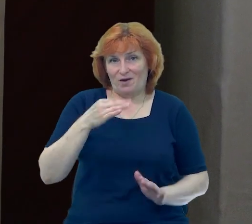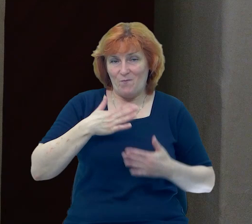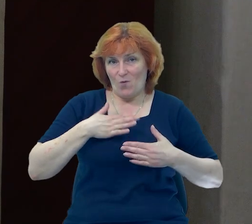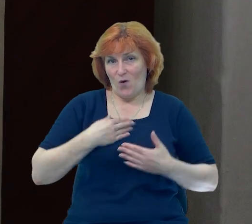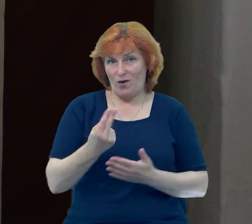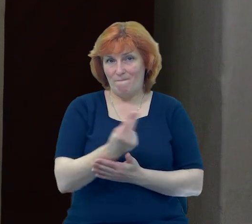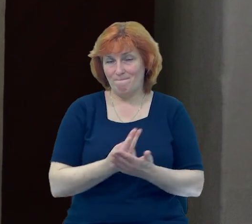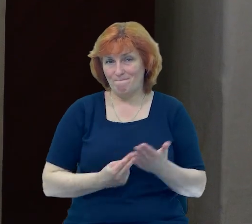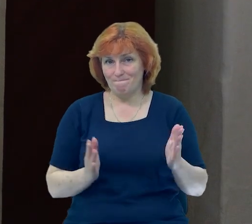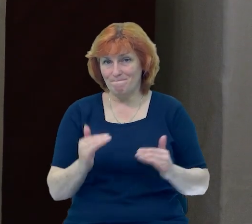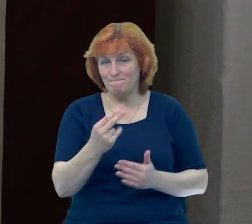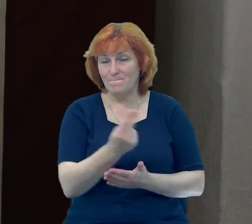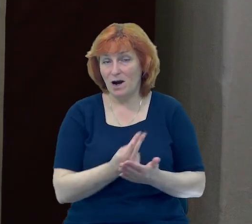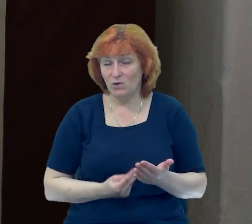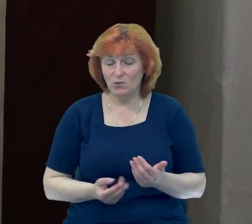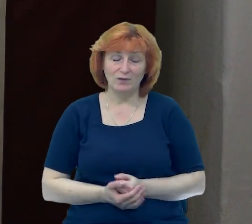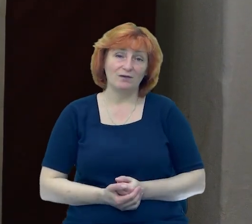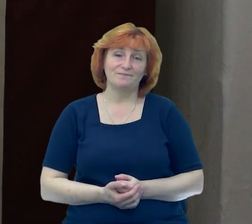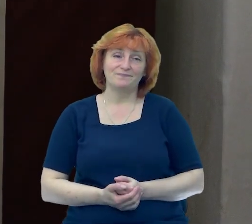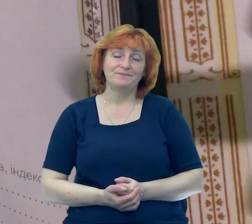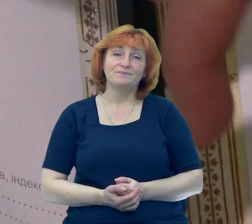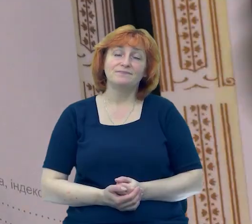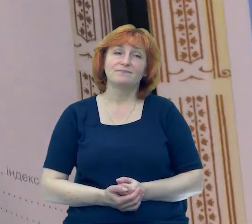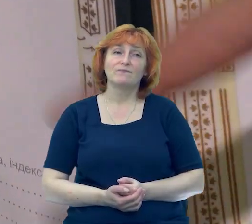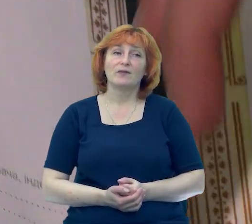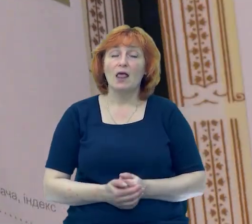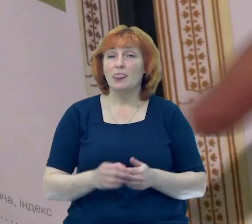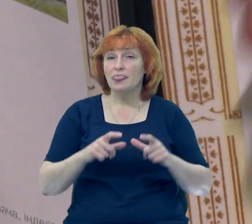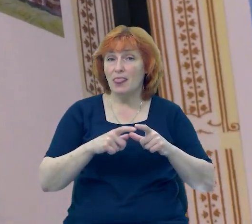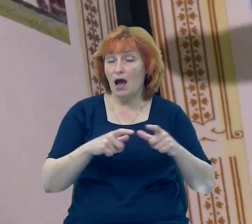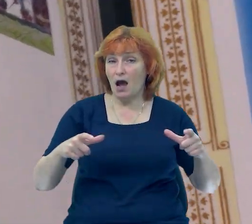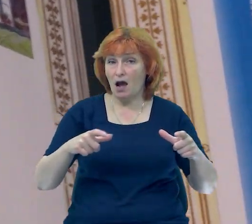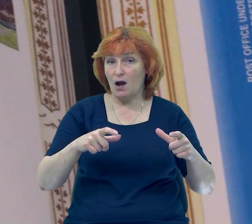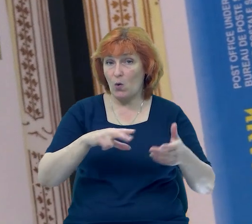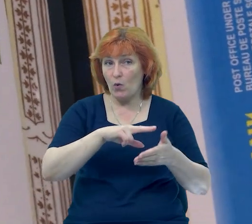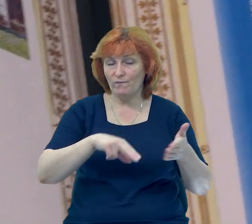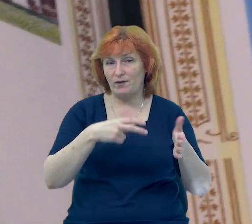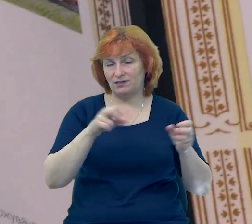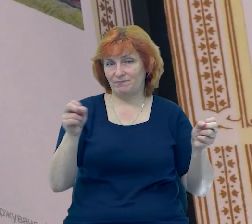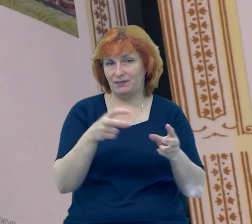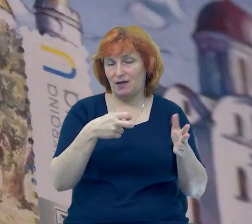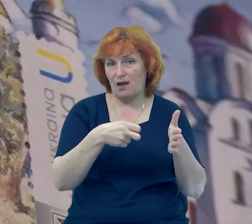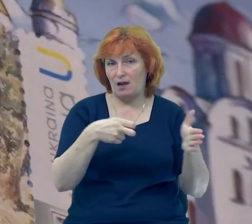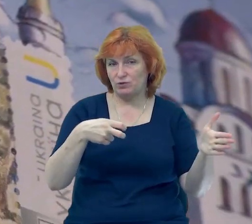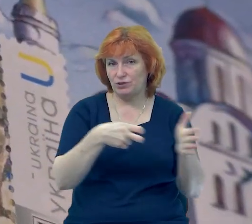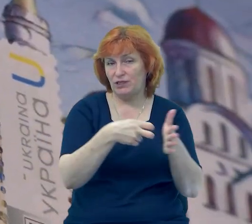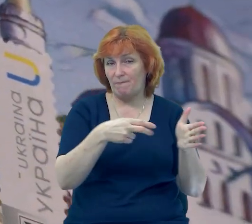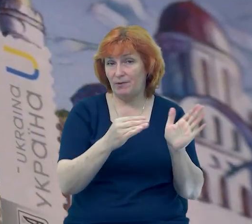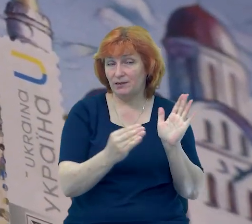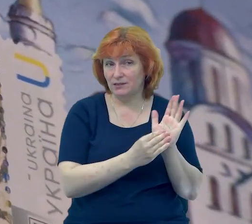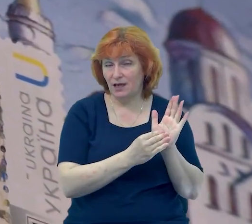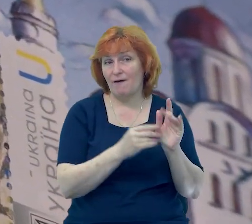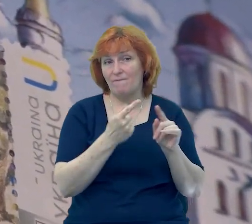я показала себе, проявила якось. На конвертах ставили спеціальні штемпелі. Це відтворена науковцями копія